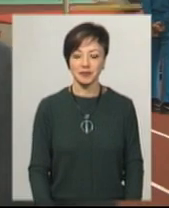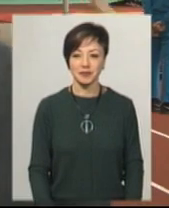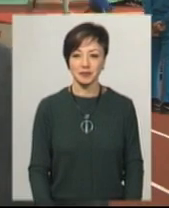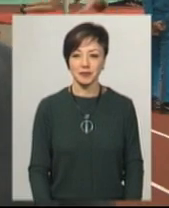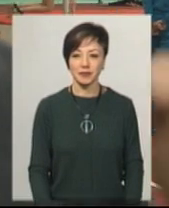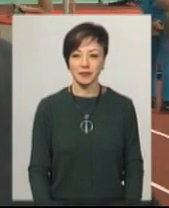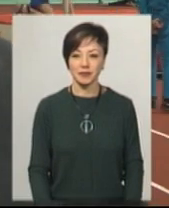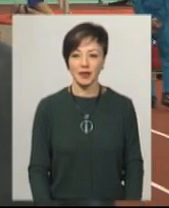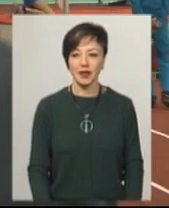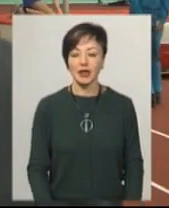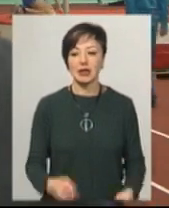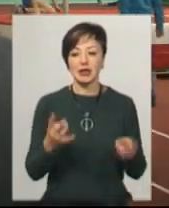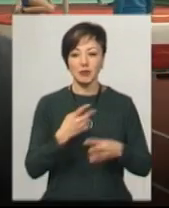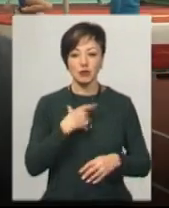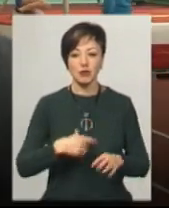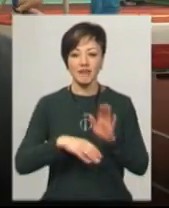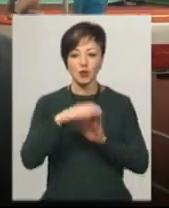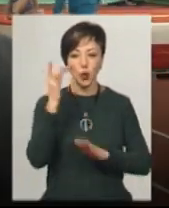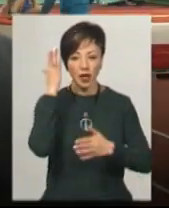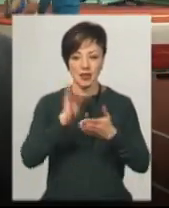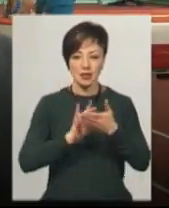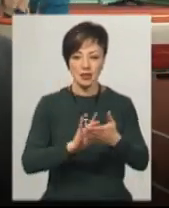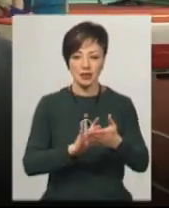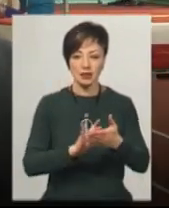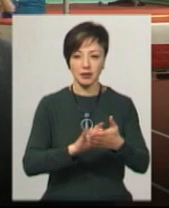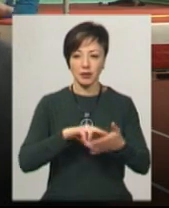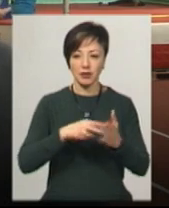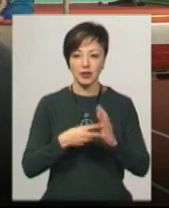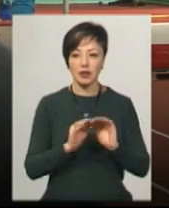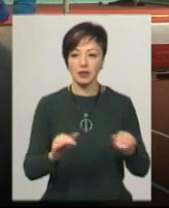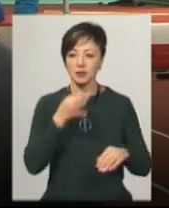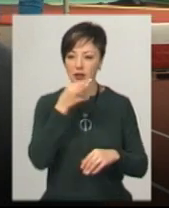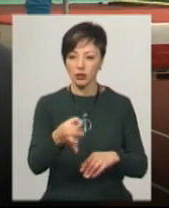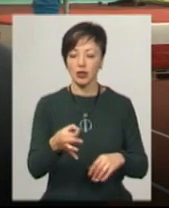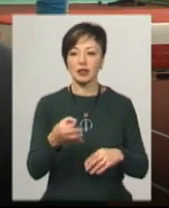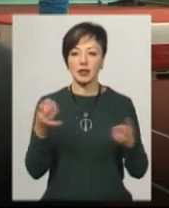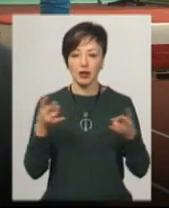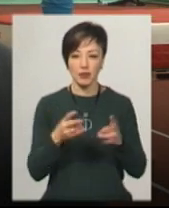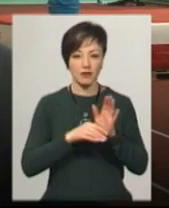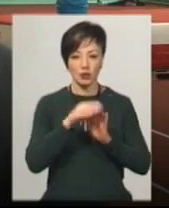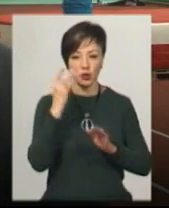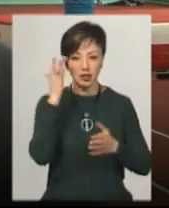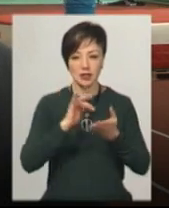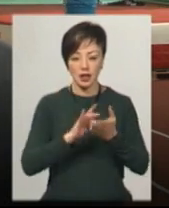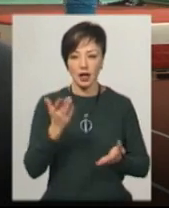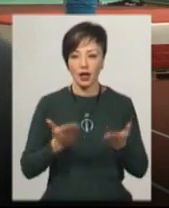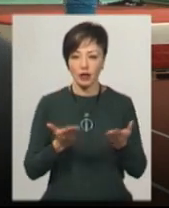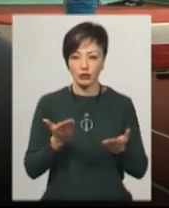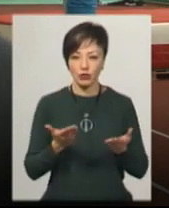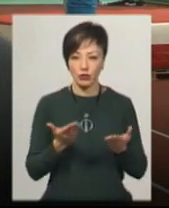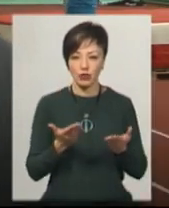Треба ставити тобі дуже високі цілі. Я, наприклад, завжди дітям кажу, що ставити треба дуже високі цілі. І якщо